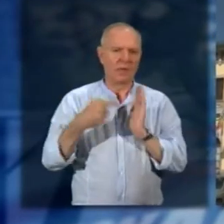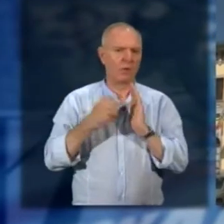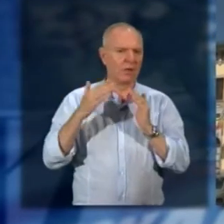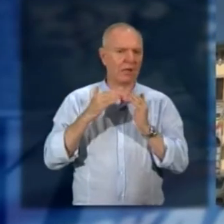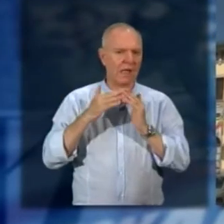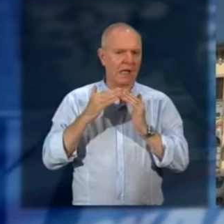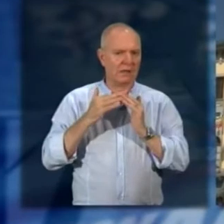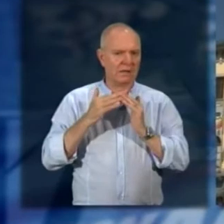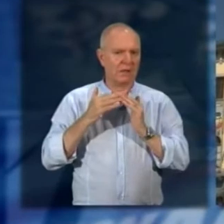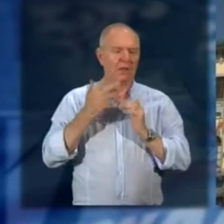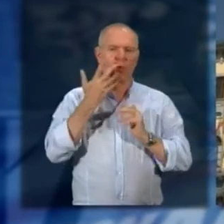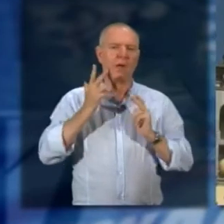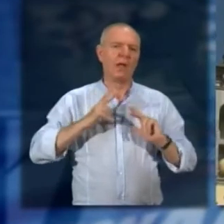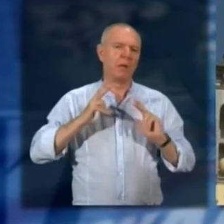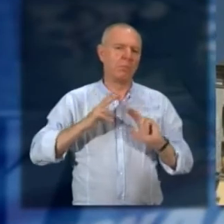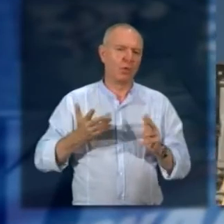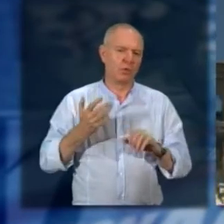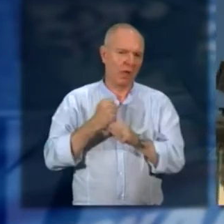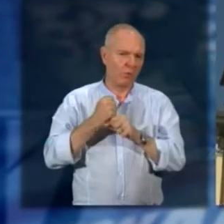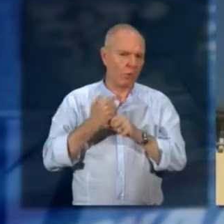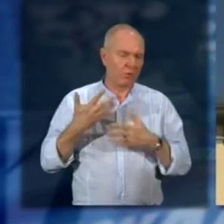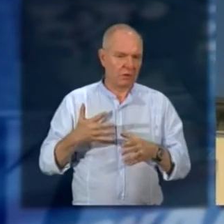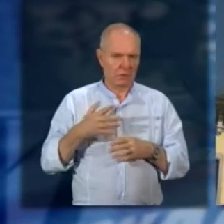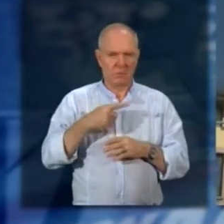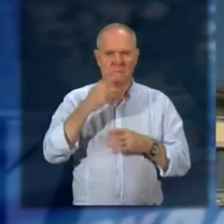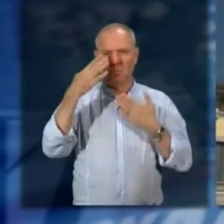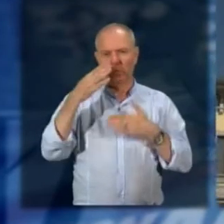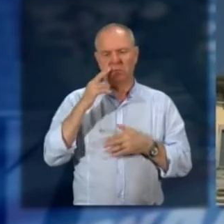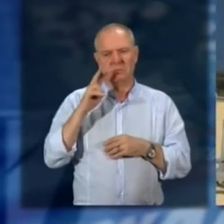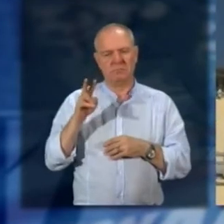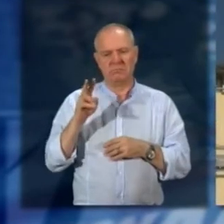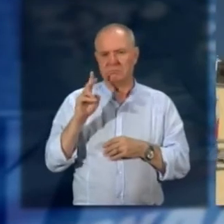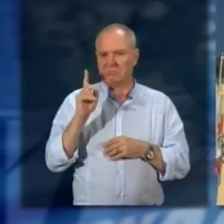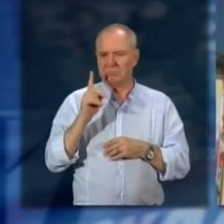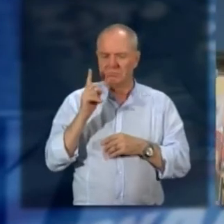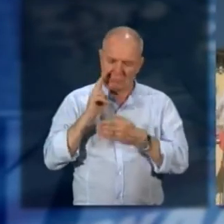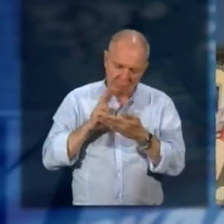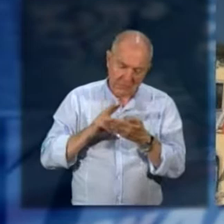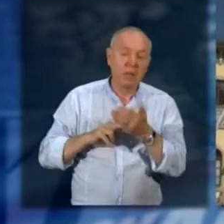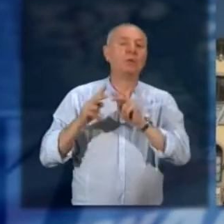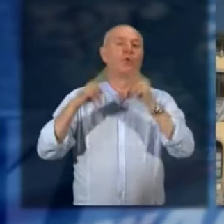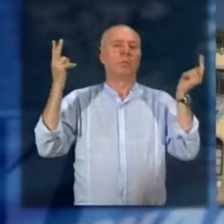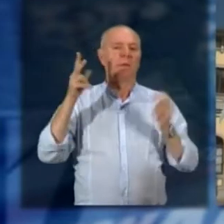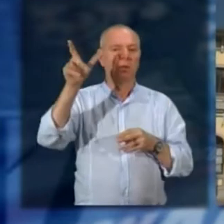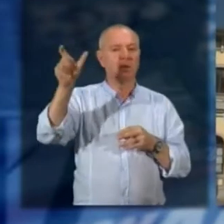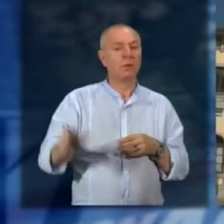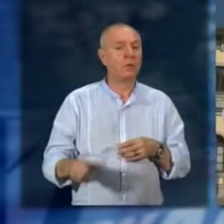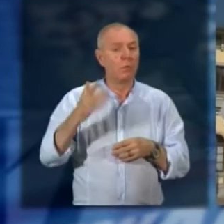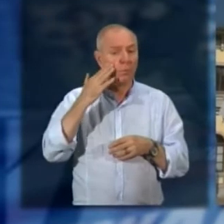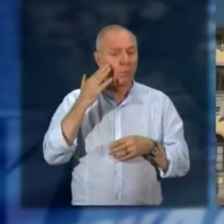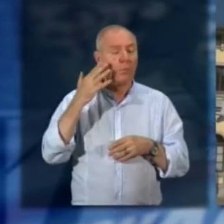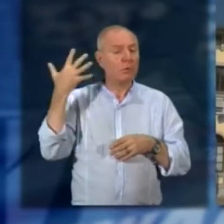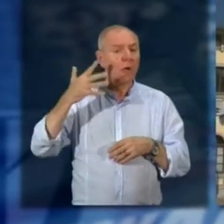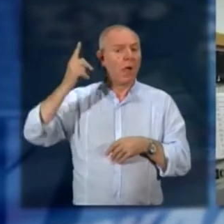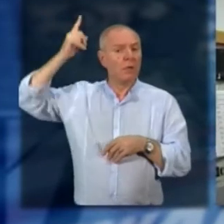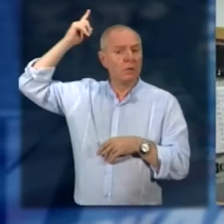dalla moglie per riposare dopo una faticosa giornata di lavoro. I successivi accertamenti hanno consentito di identificarlo e scoprire che era destinatario di